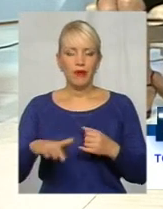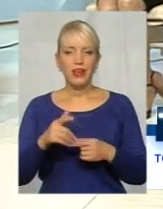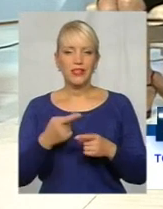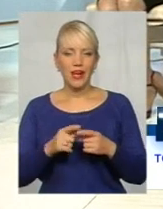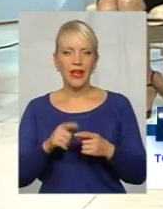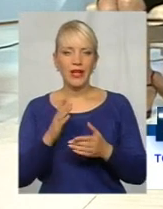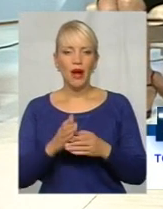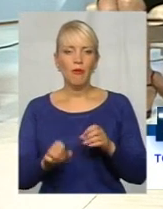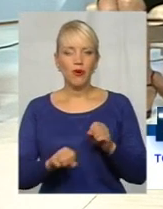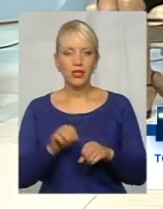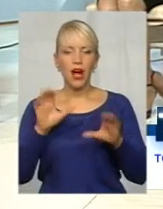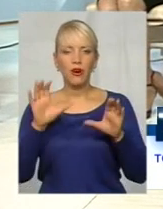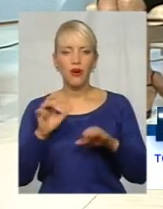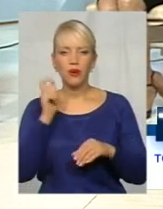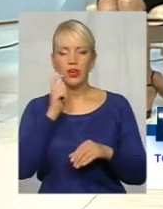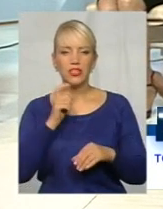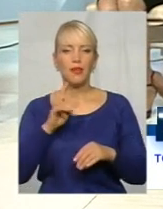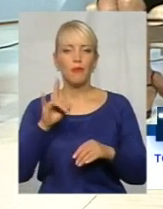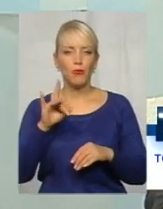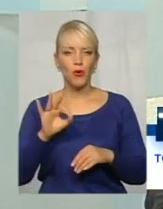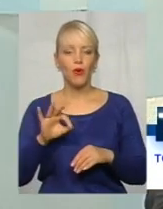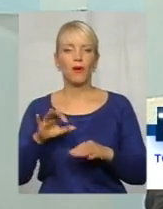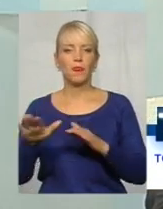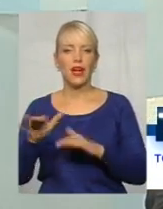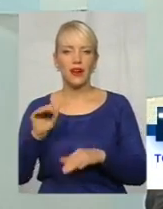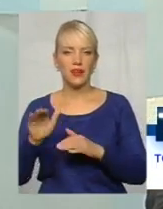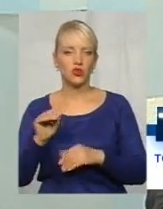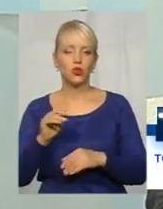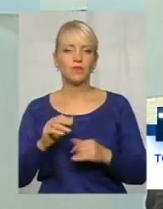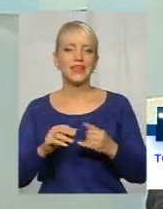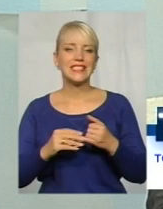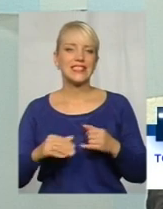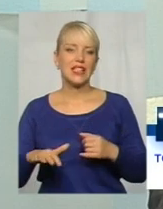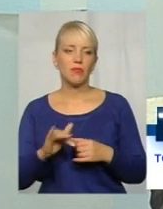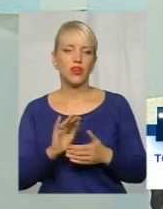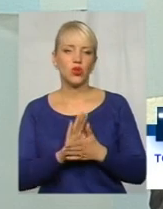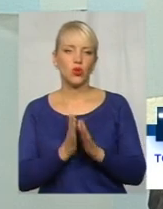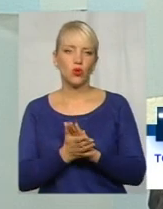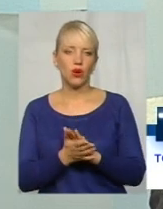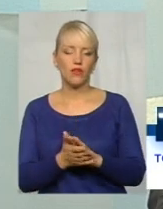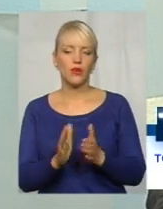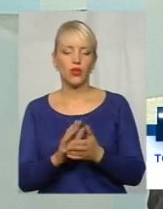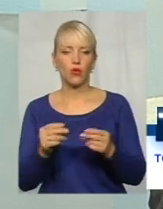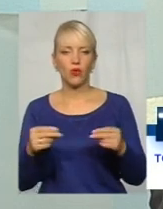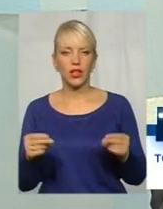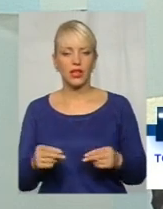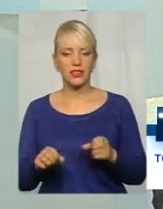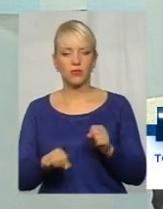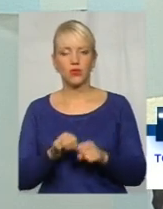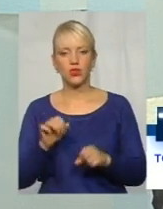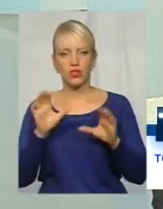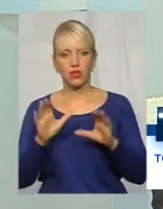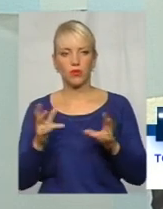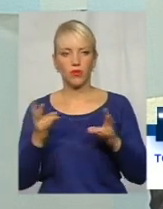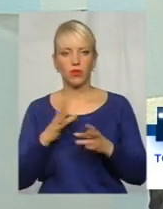порушенням закону України про оренду землі і договір укладний з порушенням закону має бути визнаним